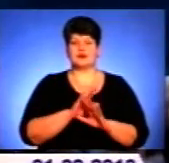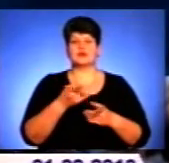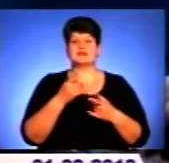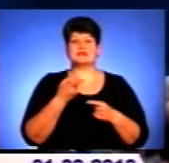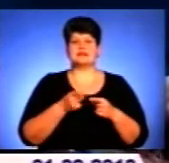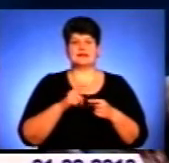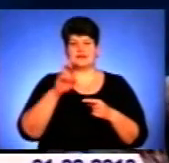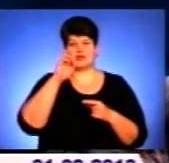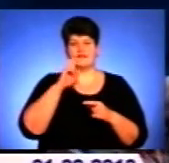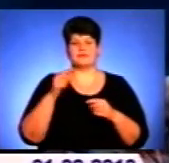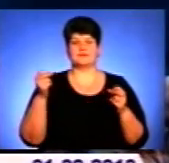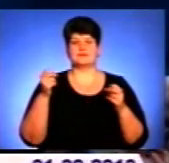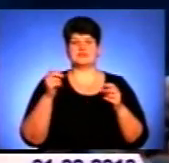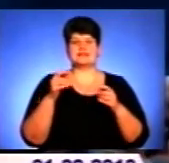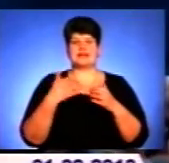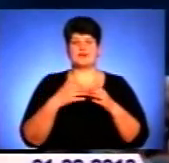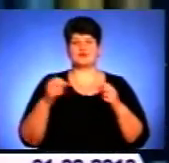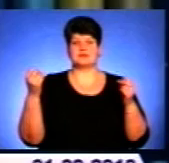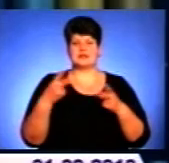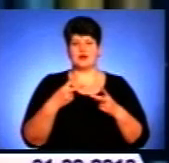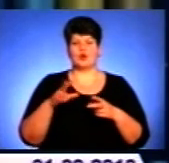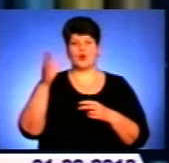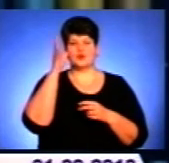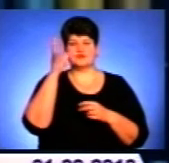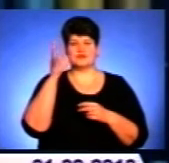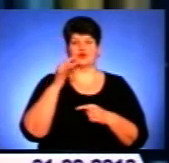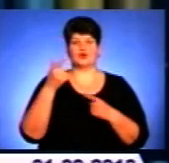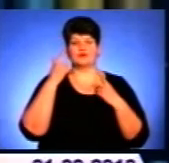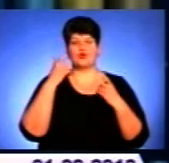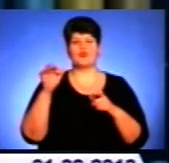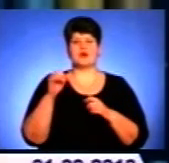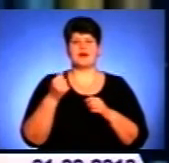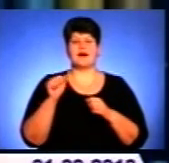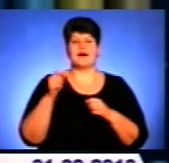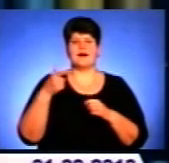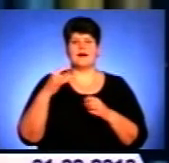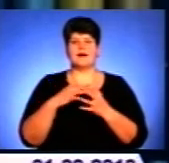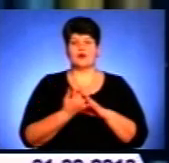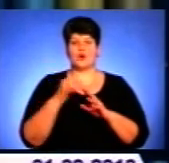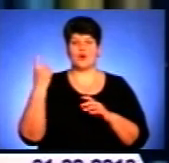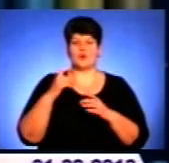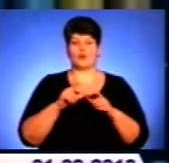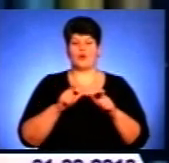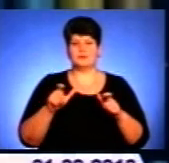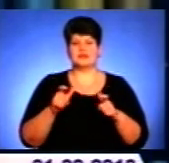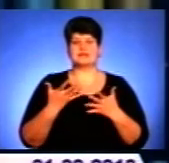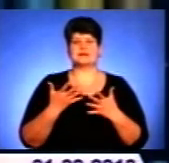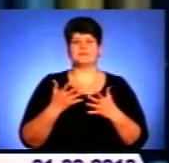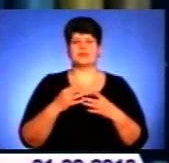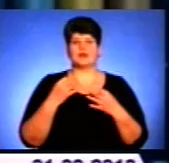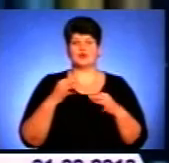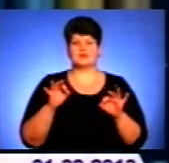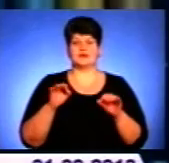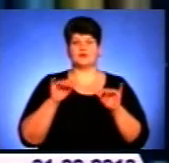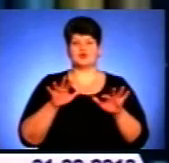відроджує середню спеціальну освіту. Реформує агрокомплекс. Важливим є розвиток підприємництва. Спрощення дозвільної процедури бізнесменам.